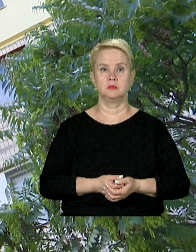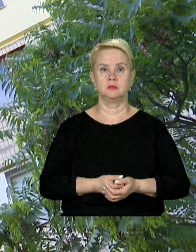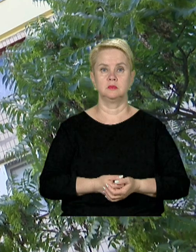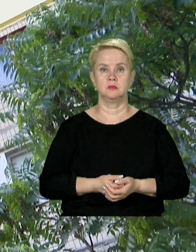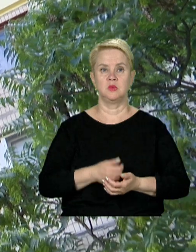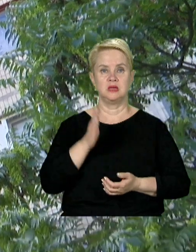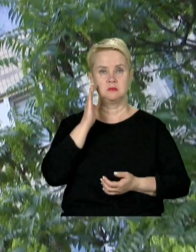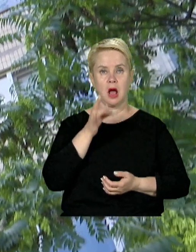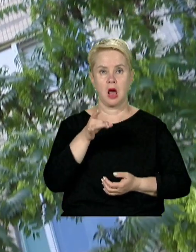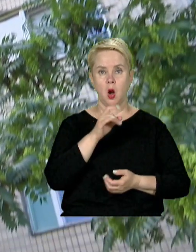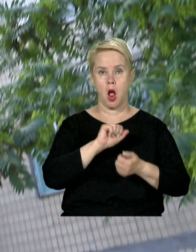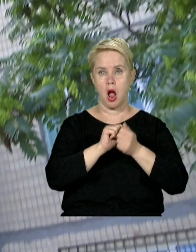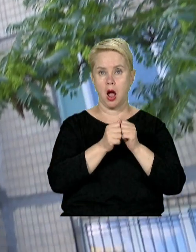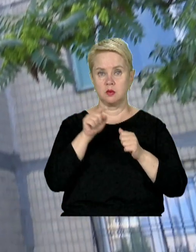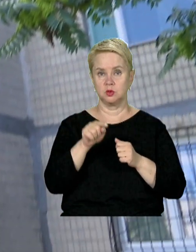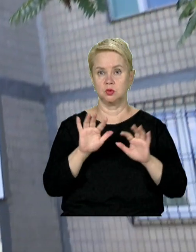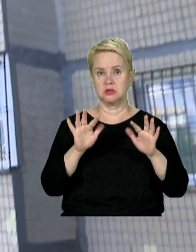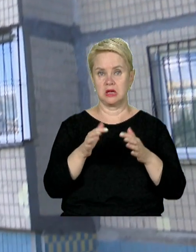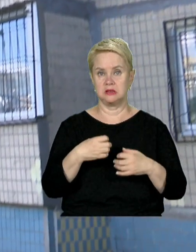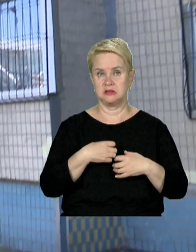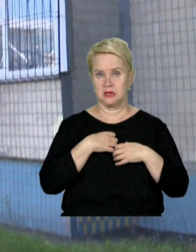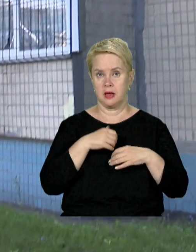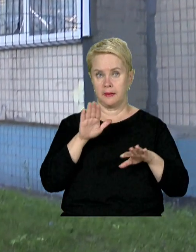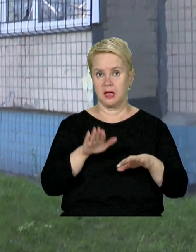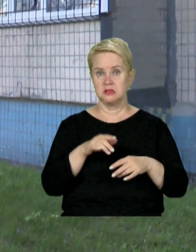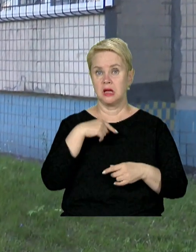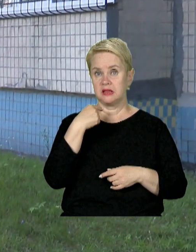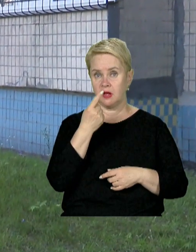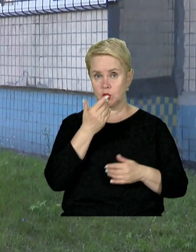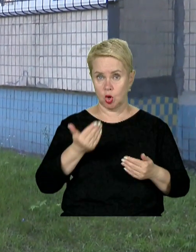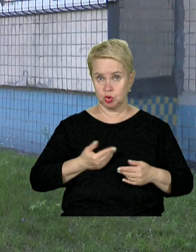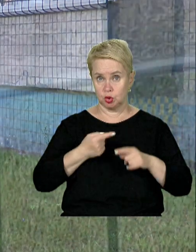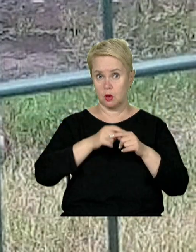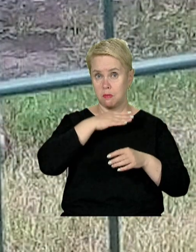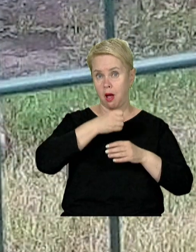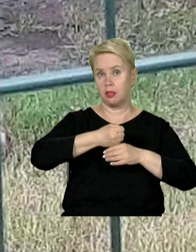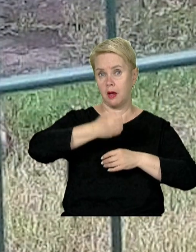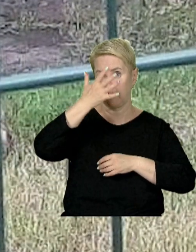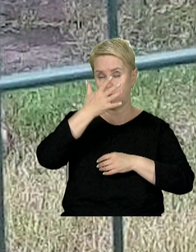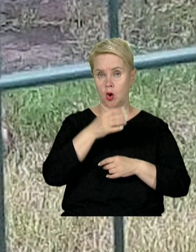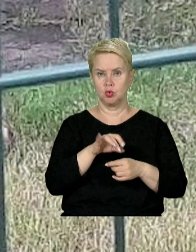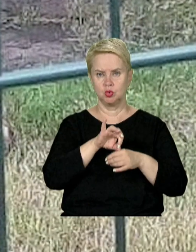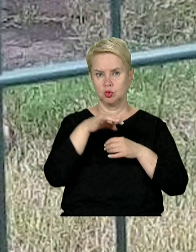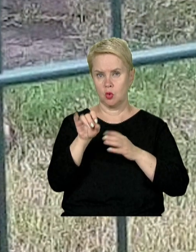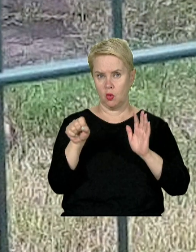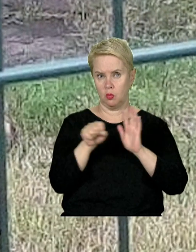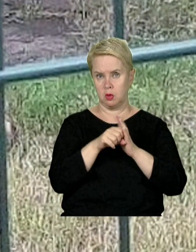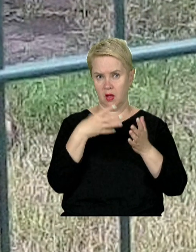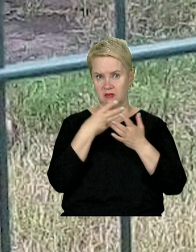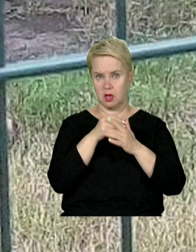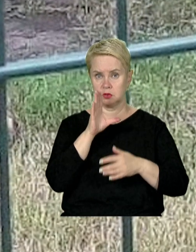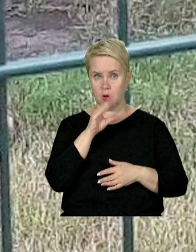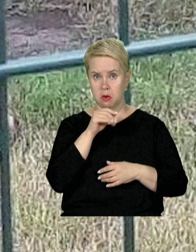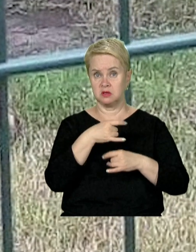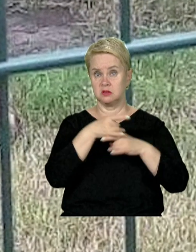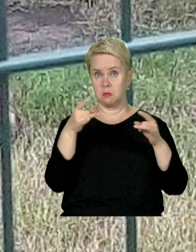Спальний район Кам'янського. Саме тут і стався дикий інцидент. Місцеві твердять, одна із жителів цієї багатоповерхівки особливо жорстоко вбила власного пса.